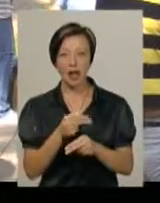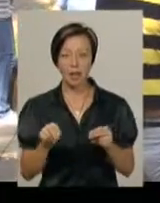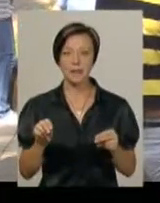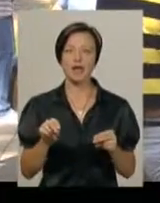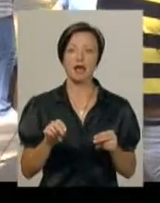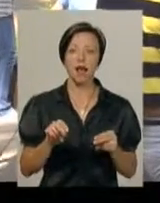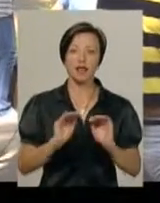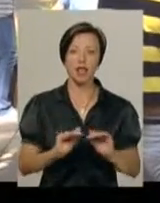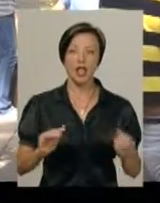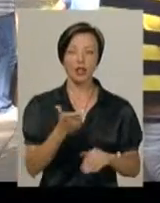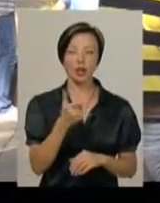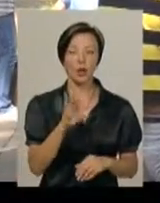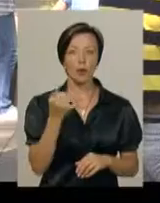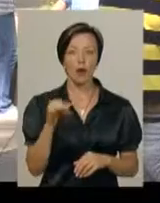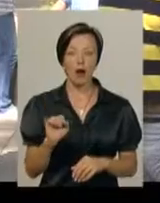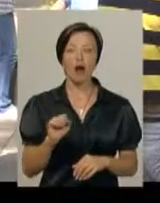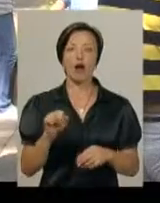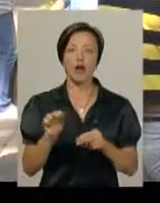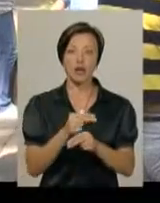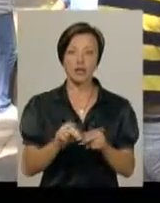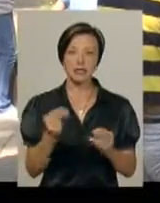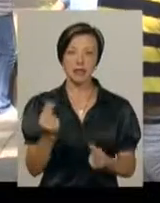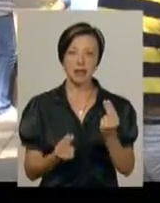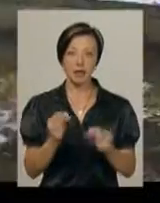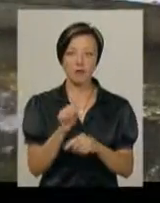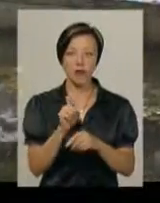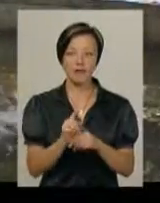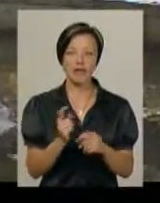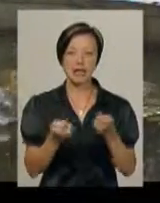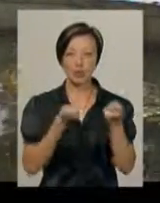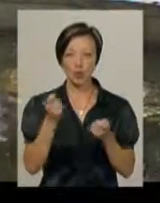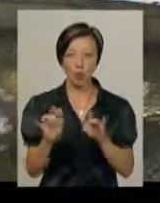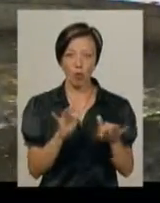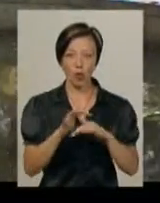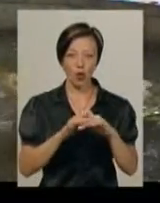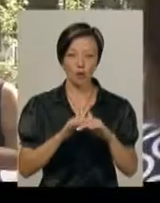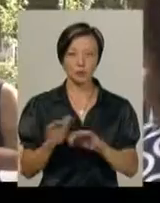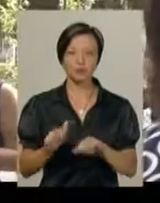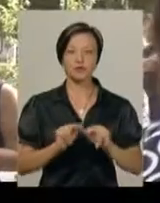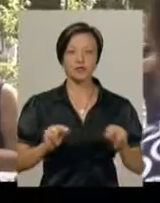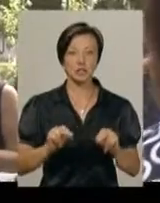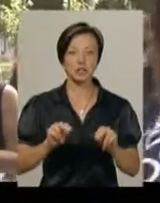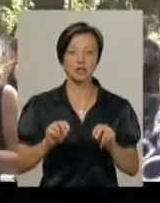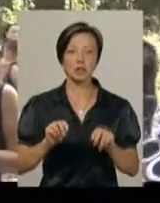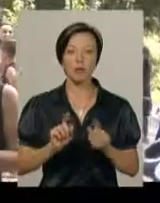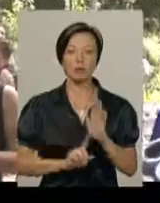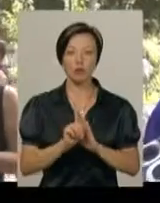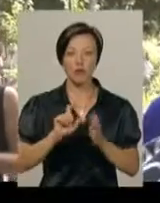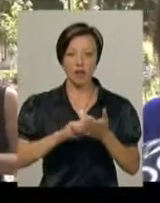дитяча йога, корекційні ігри та вправи на дрібну моторику. Вчитель початкових класів Хмельницької спеціалізованої